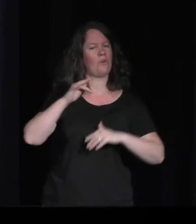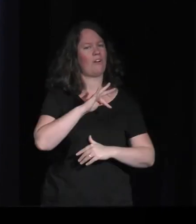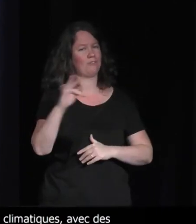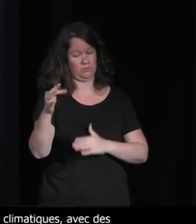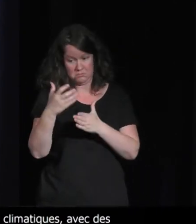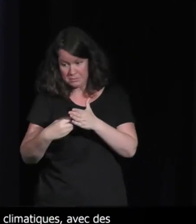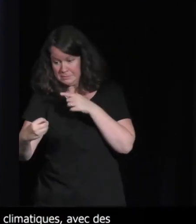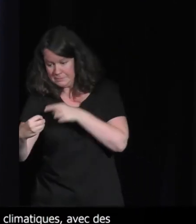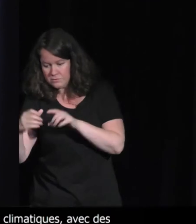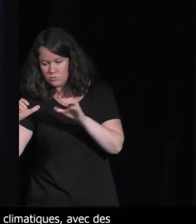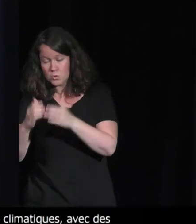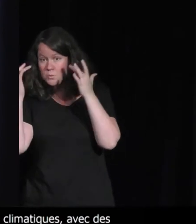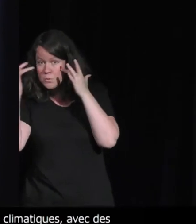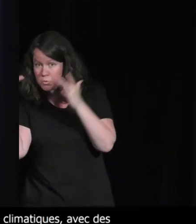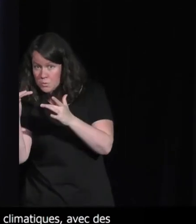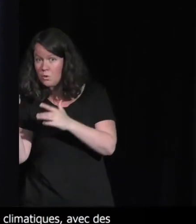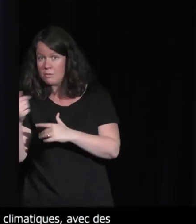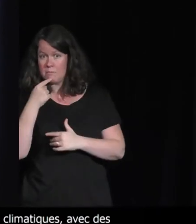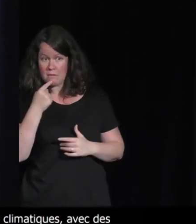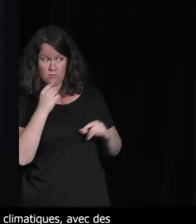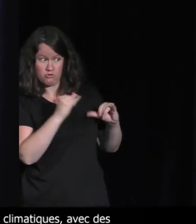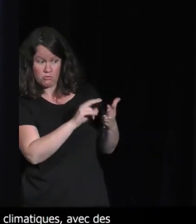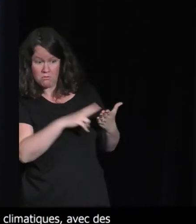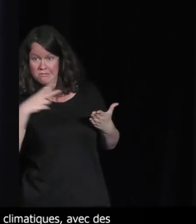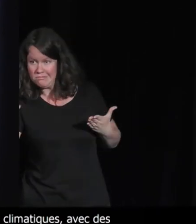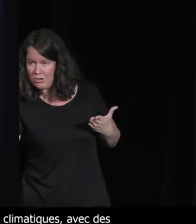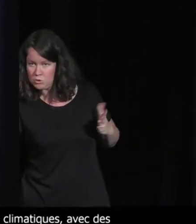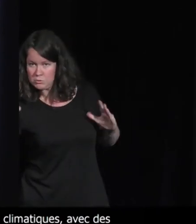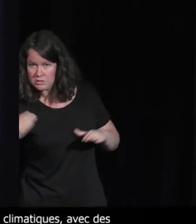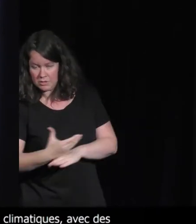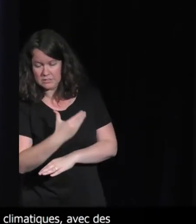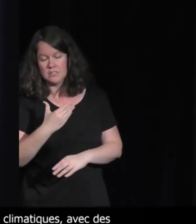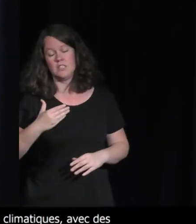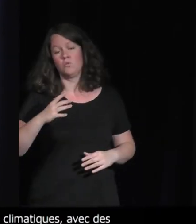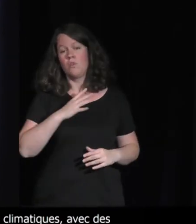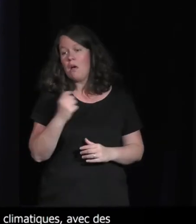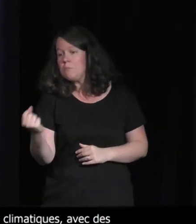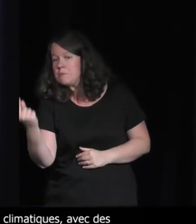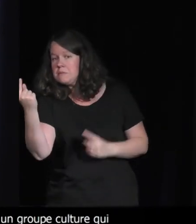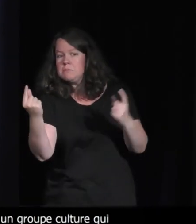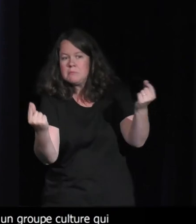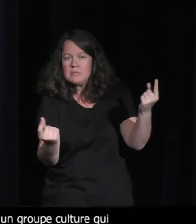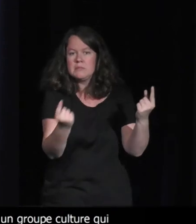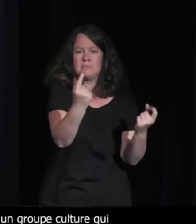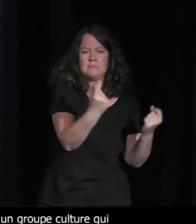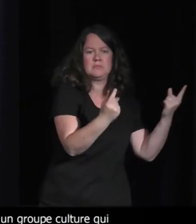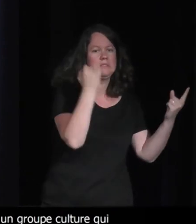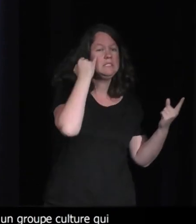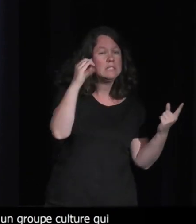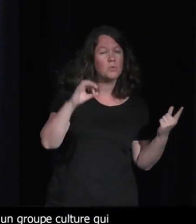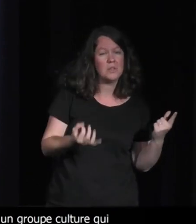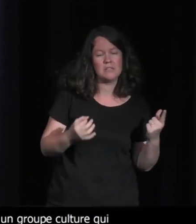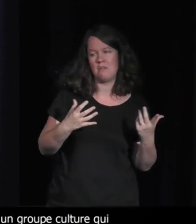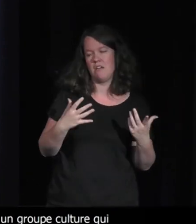travaille aussi sur les enjeux du jeu. Mais effectivement, globalement, c'est quand même des initiatives assez parcellaires qui n'ont pas énormément de moyens. Ça va